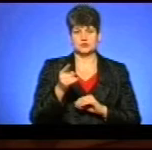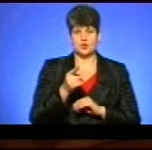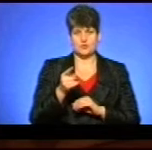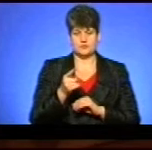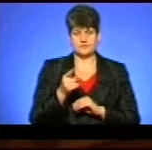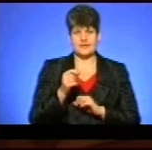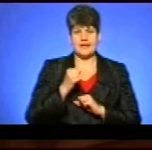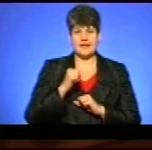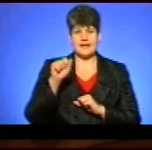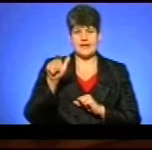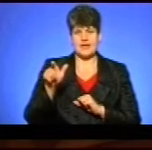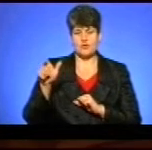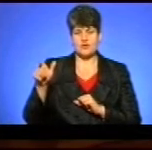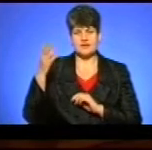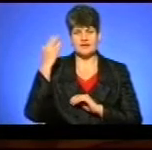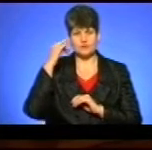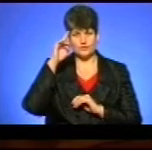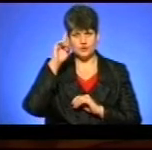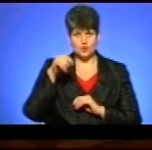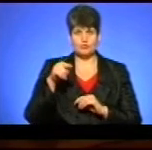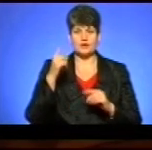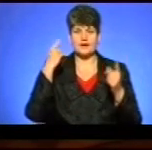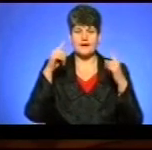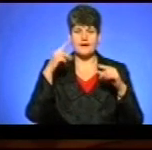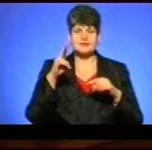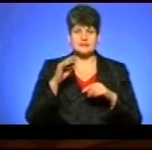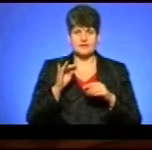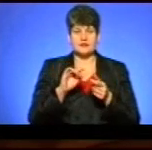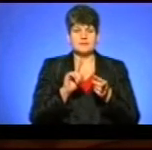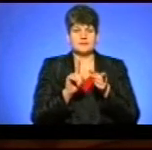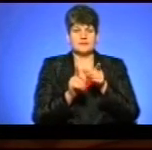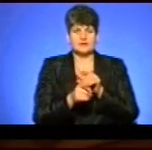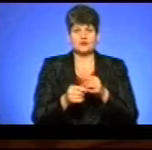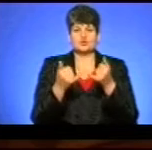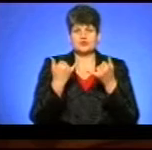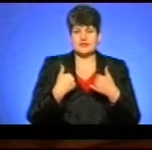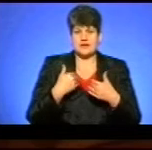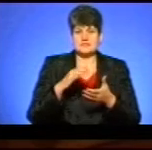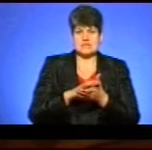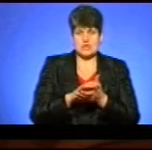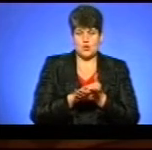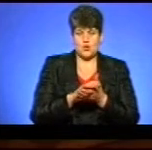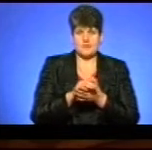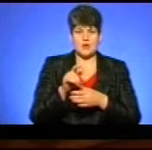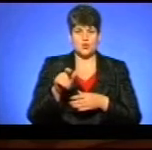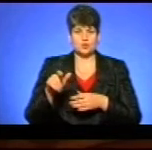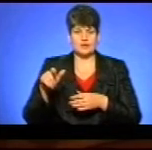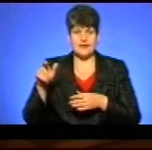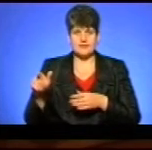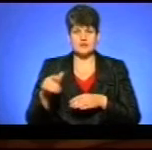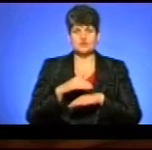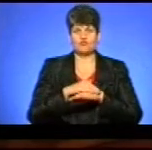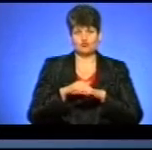Герої давно відомої казки, вони перевтілюються у сучасних нам знайомих людей, з